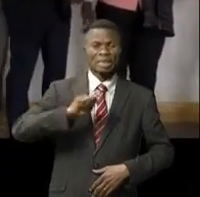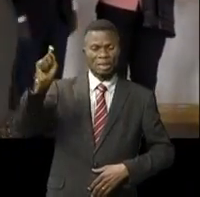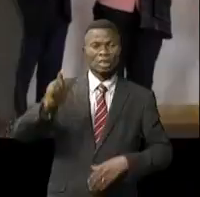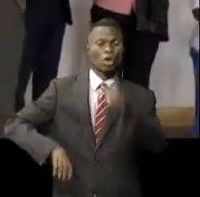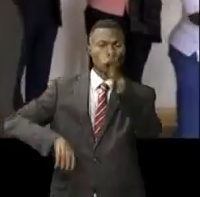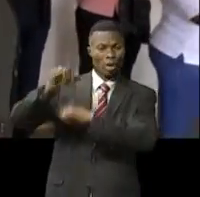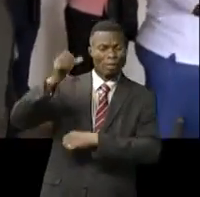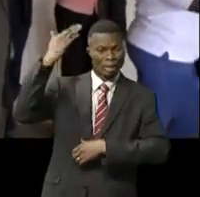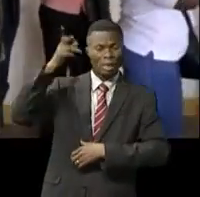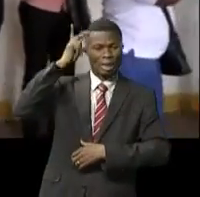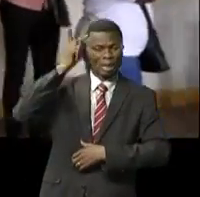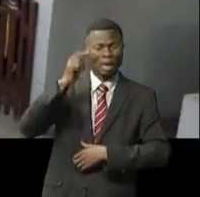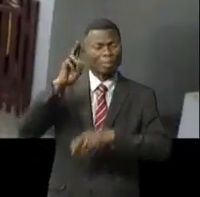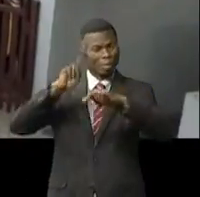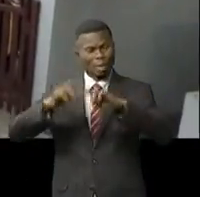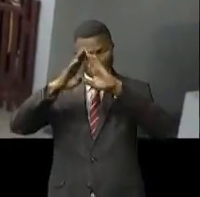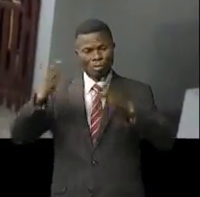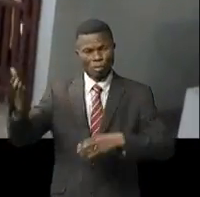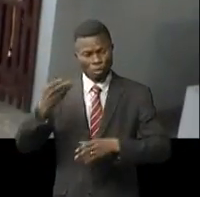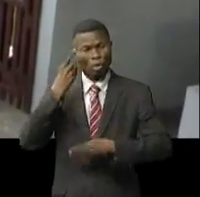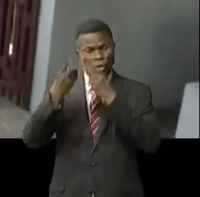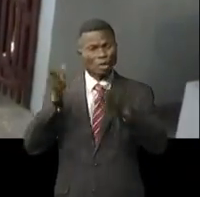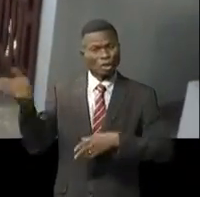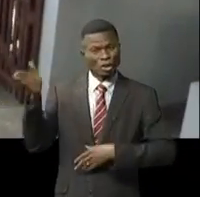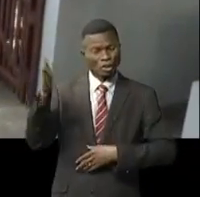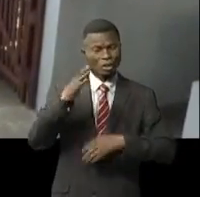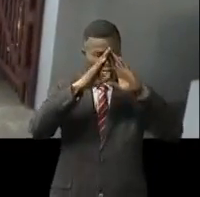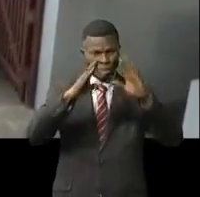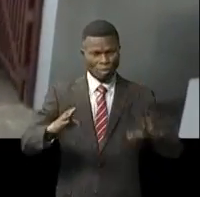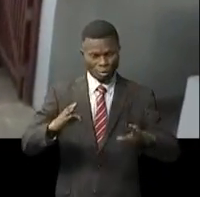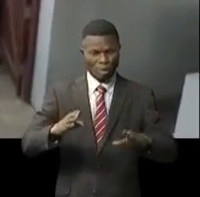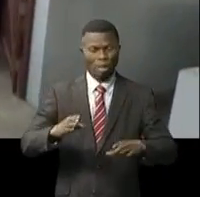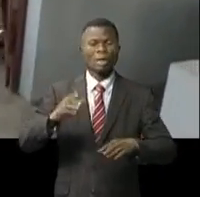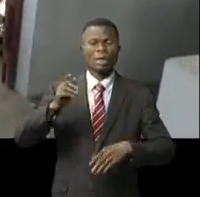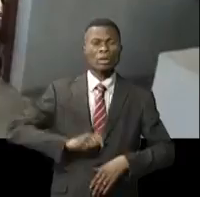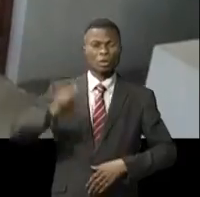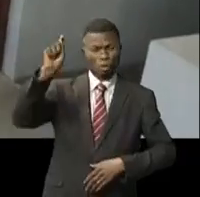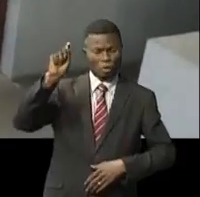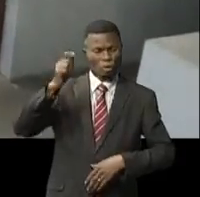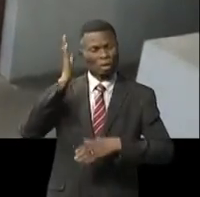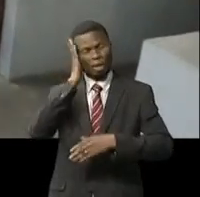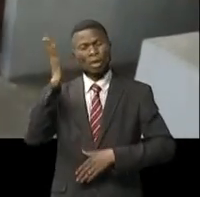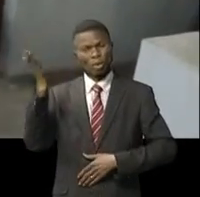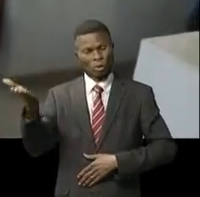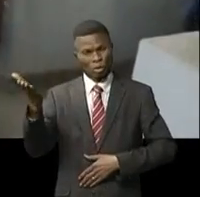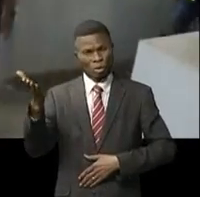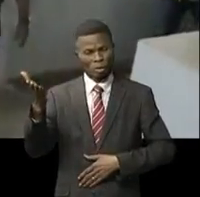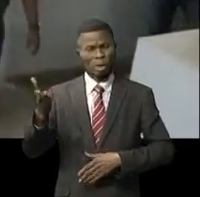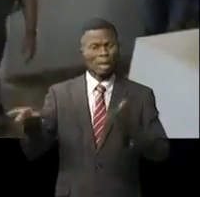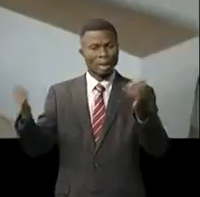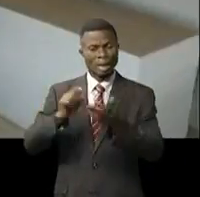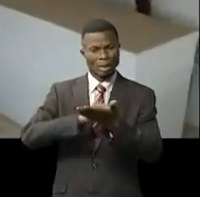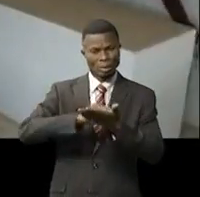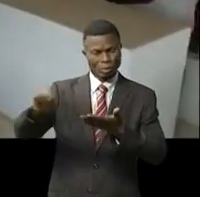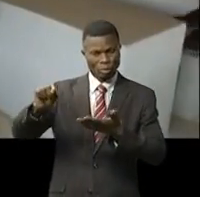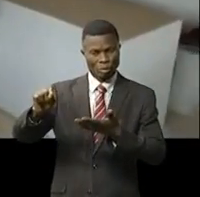Roubautama Sumbuko a visité chacune des chambres de la maison où a vécu le fondateur de l'UDPES lors de sa rélégation